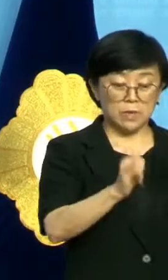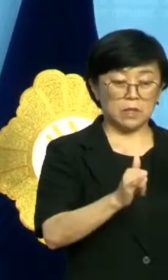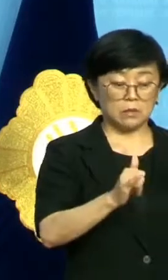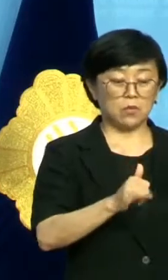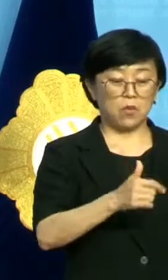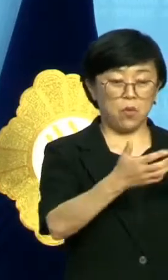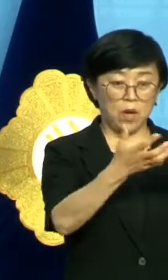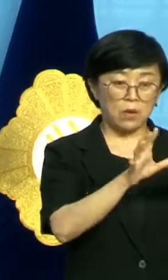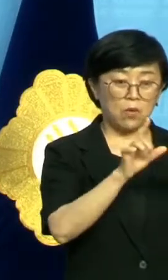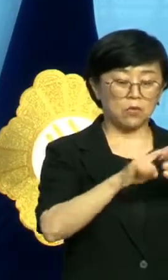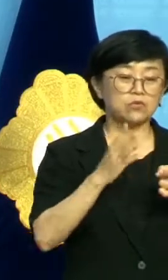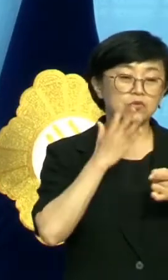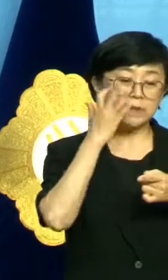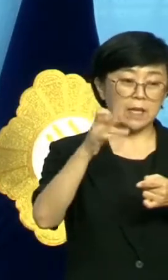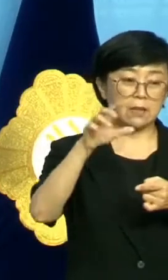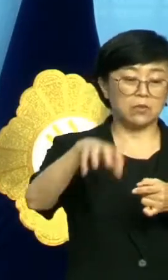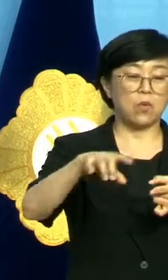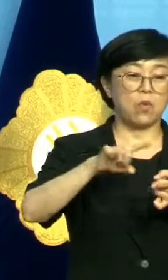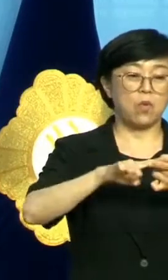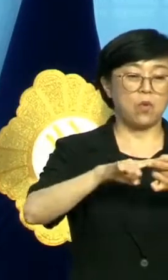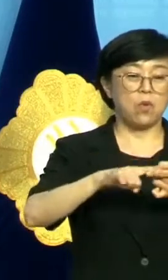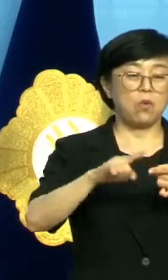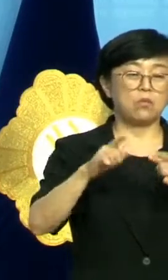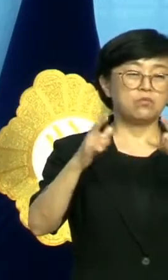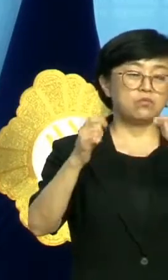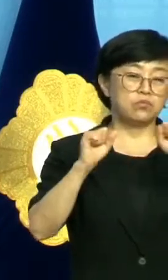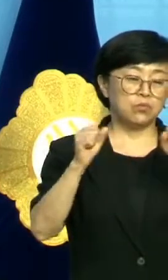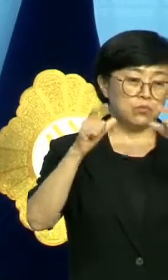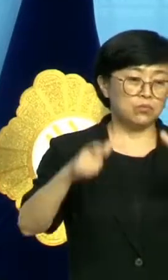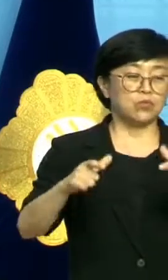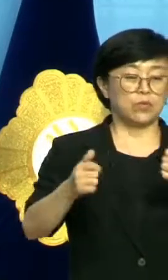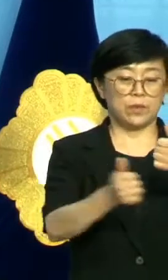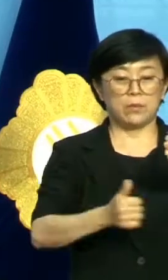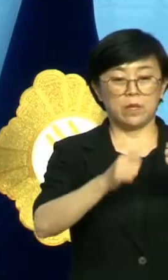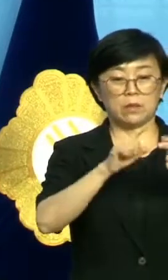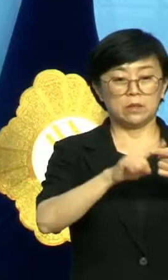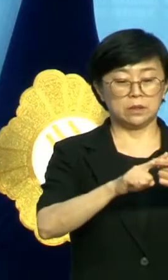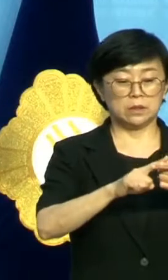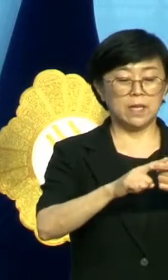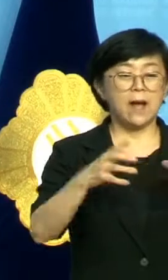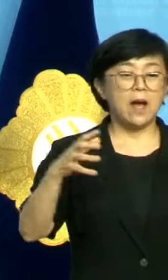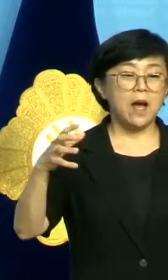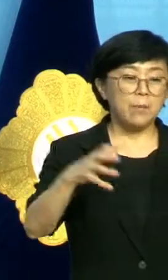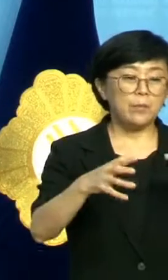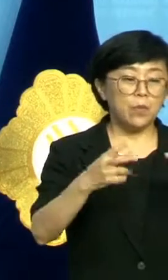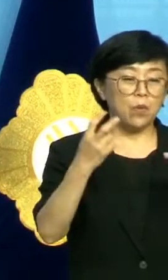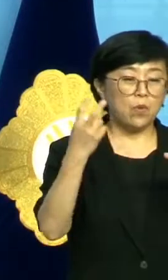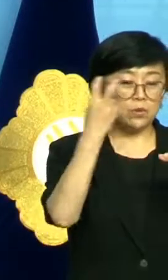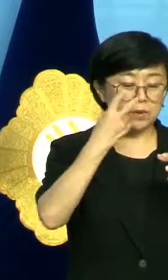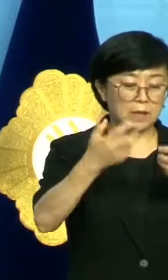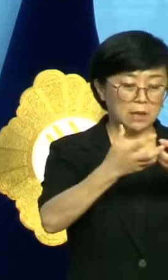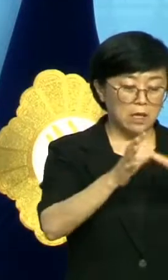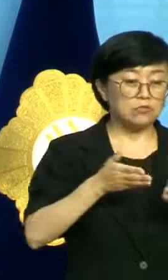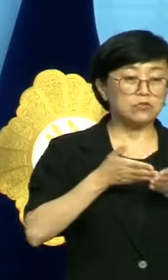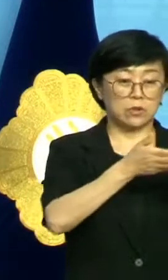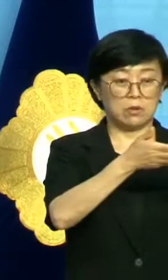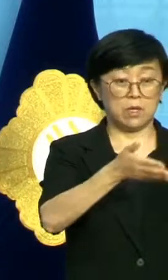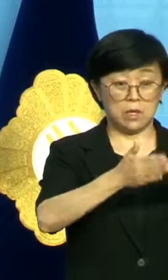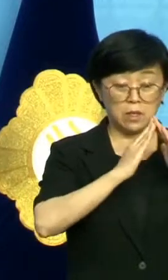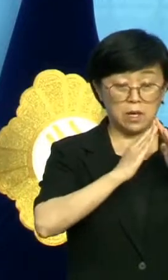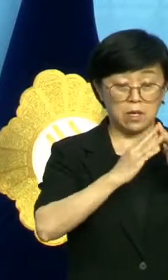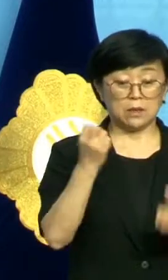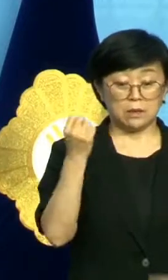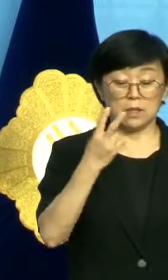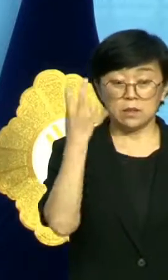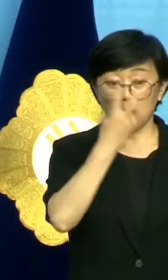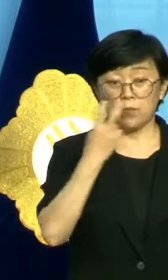탈핵 울산시민공동행동, 울산 북구주민대책위는 민관합동조사단을 구성하라고 요구했으나 재검토위는